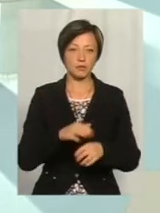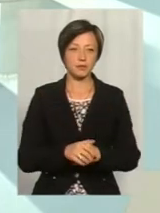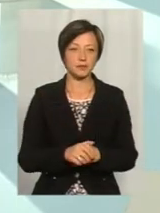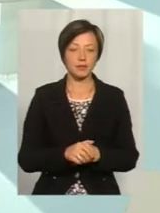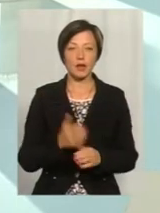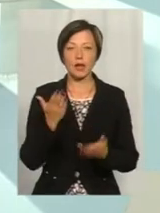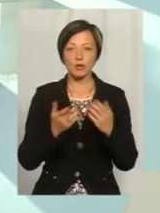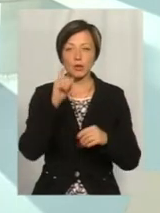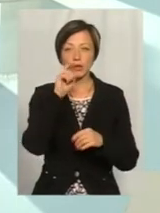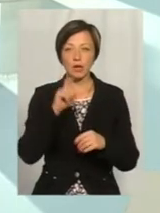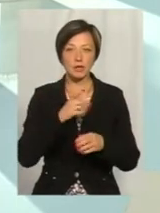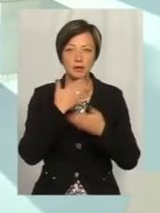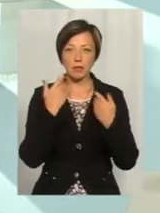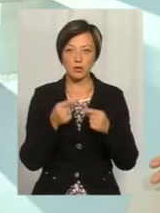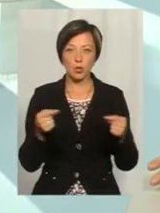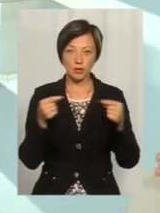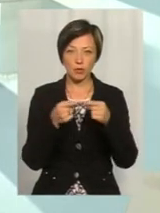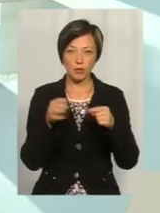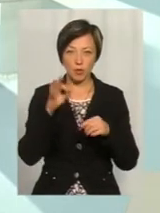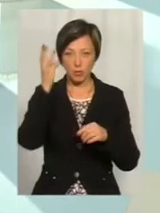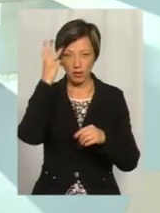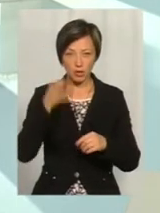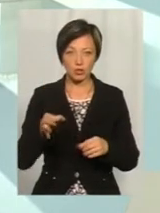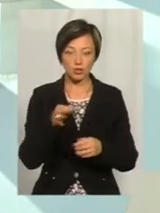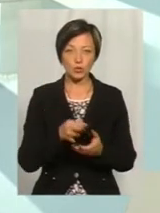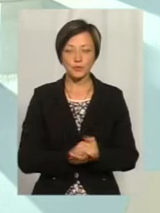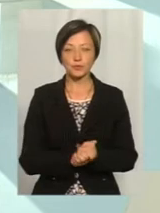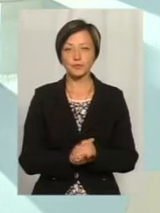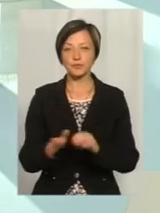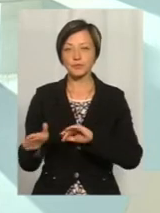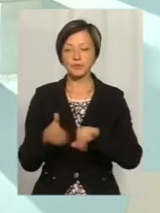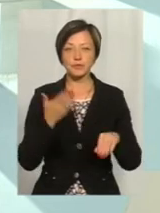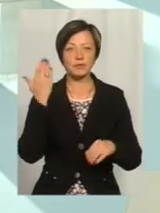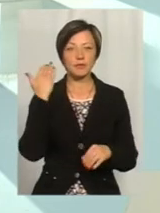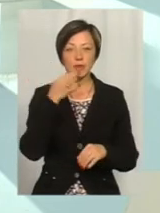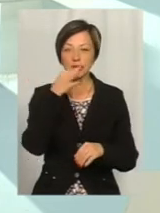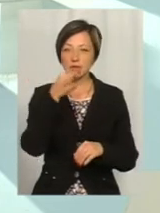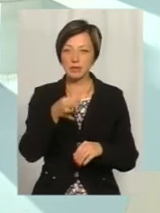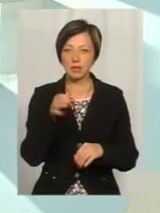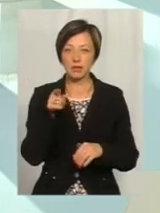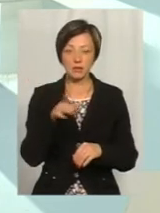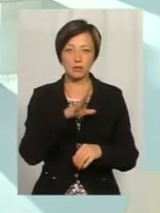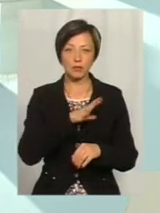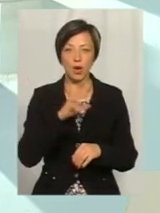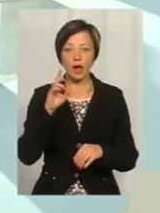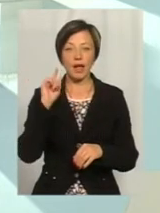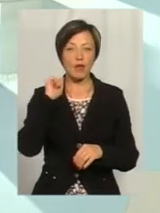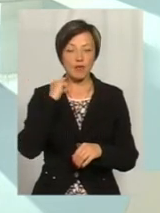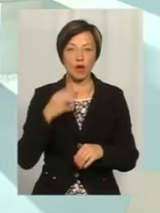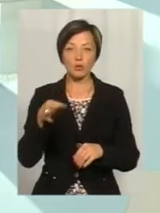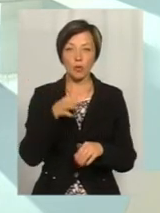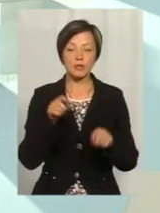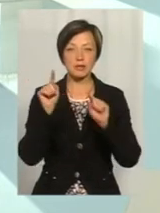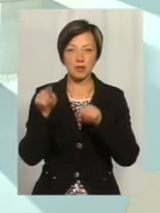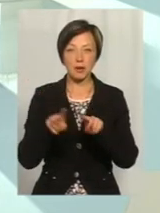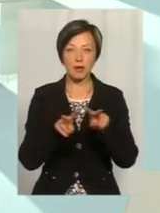по Україні приблизні, то навіть немає чого конкретизувати про Хмельниччину зараз. Минулого разу ви зауважили, що в Кіровоградській області, а нагадаю, там,